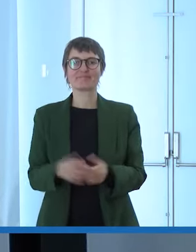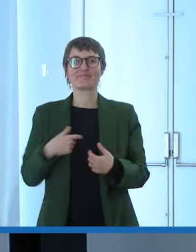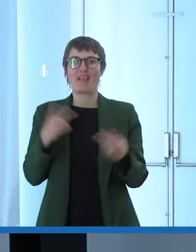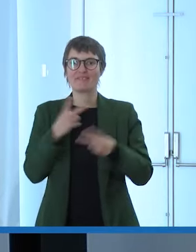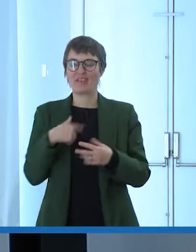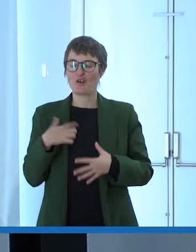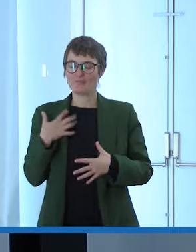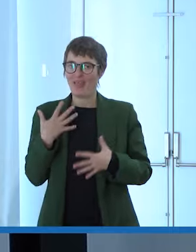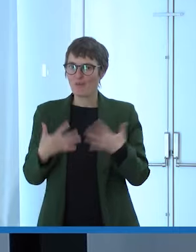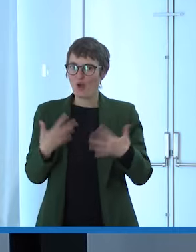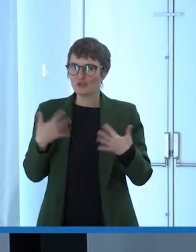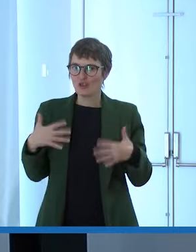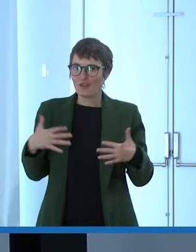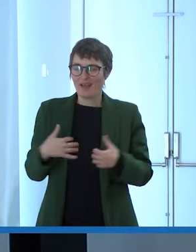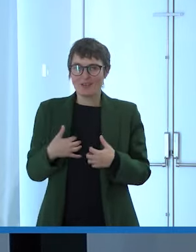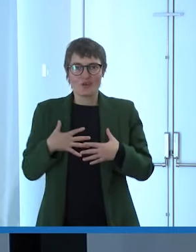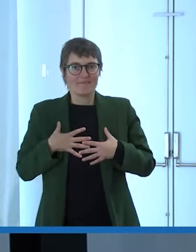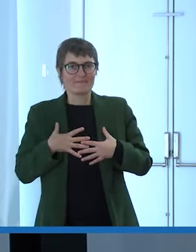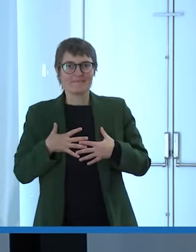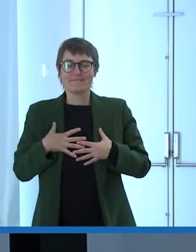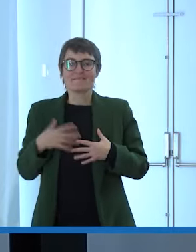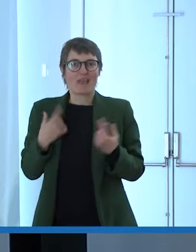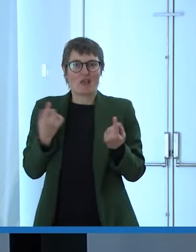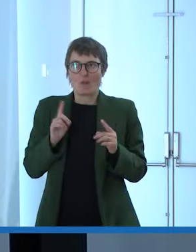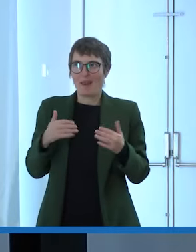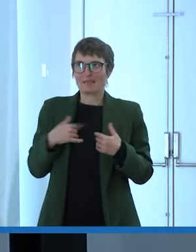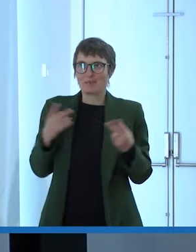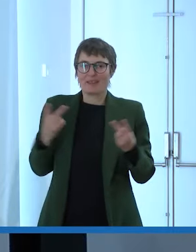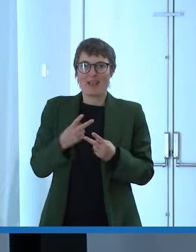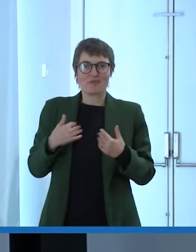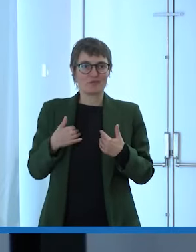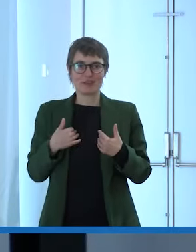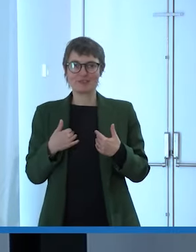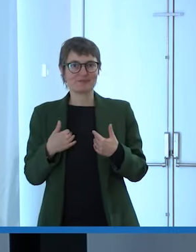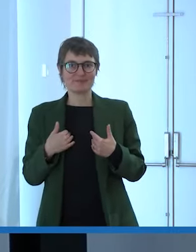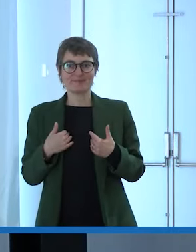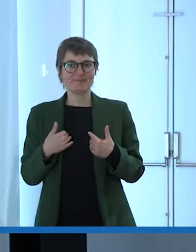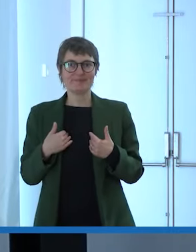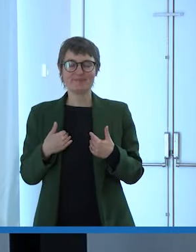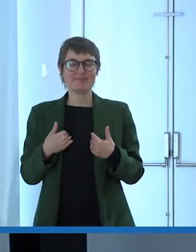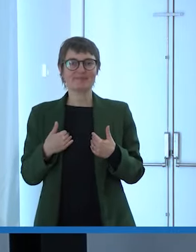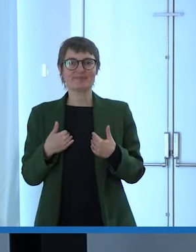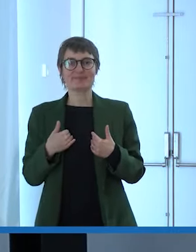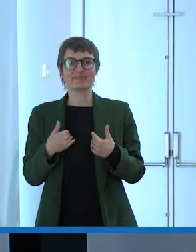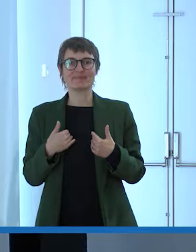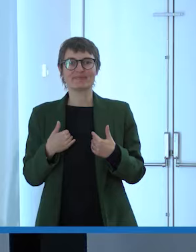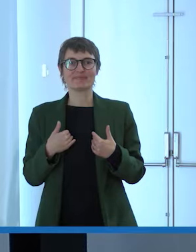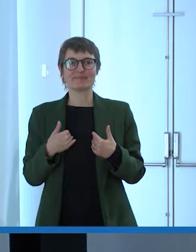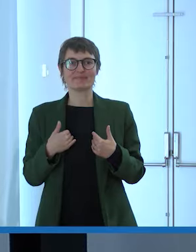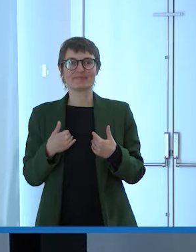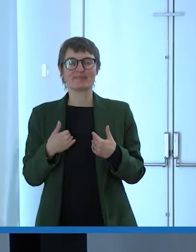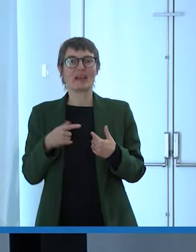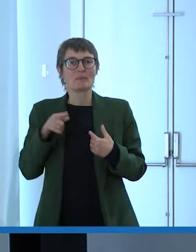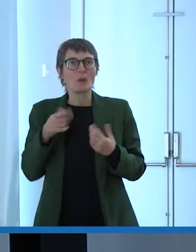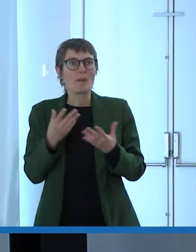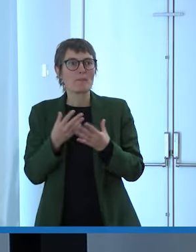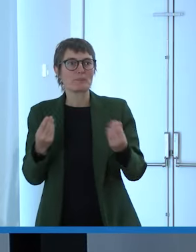molto emozionato non me'aspettavo assolutamente e sono anche molto